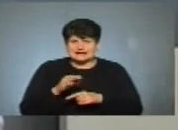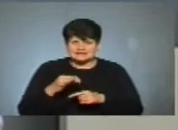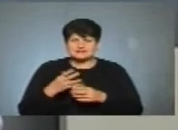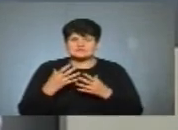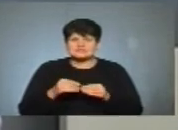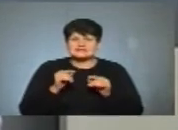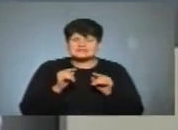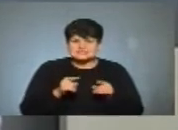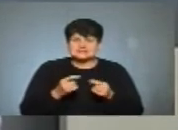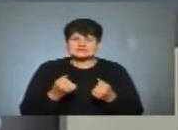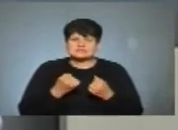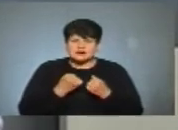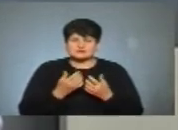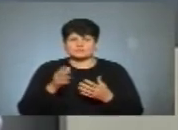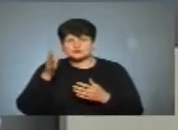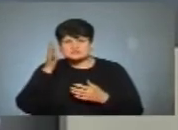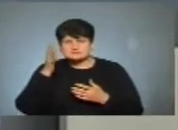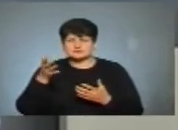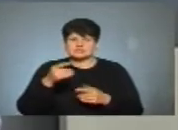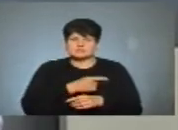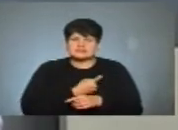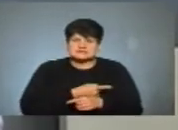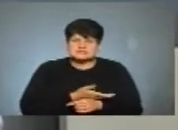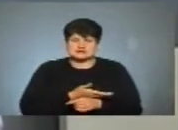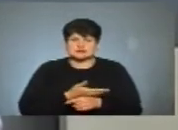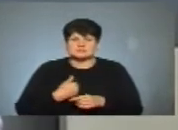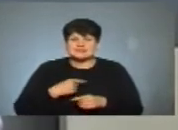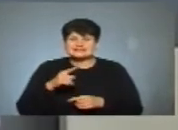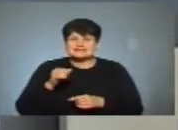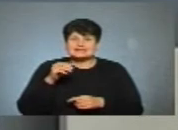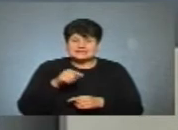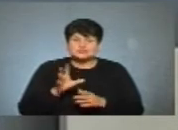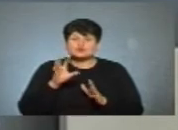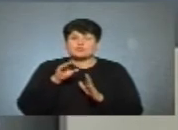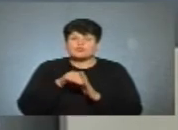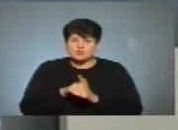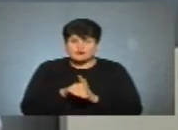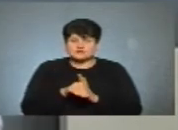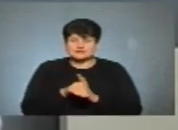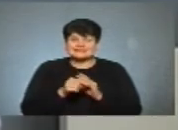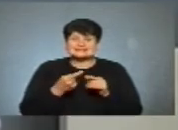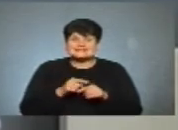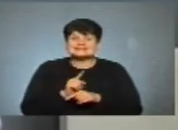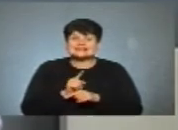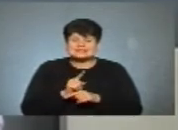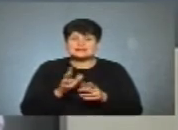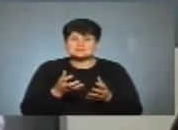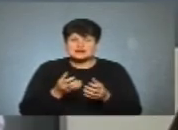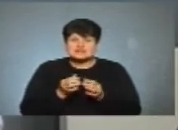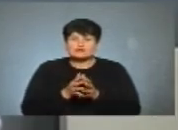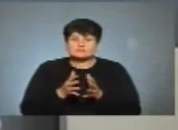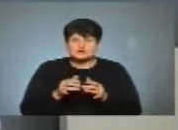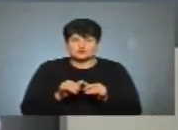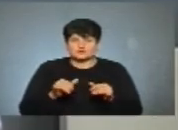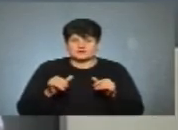в житті, стандарти в безпеці, стандарти в освіті, стандарти в медицині. Ми за те, щоб впроваджувати ці стандарти, які прийняті в більшості